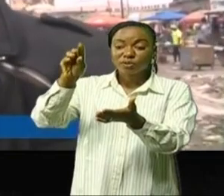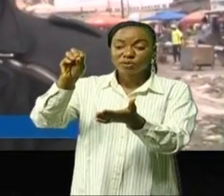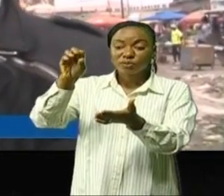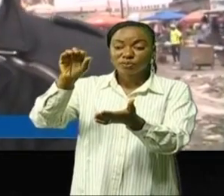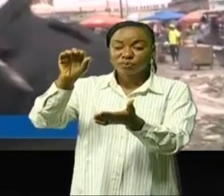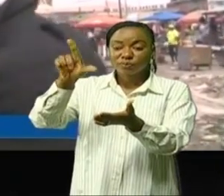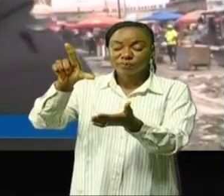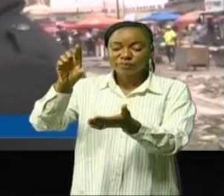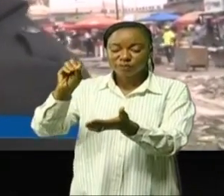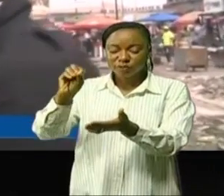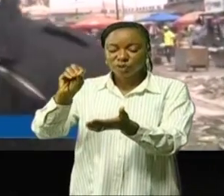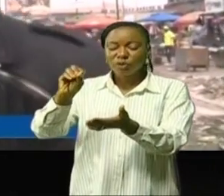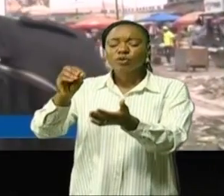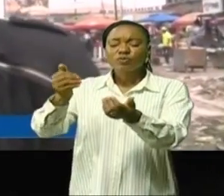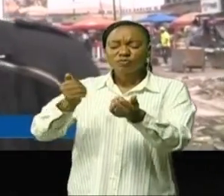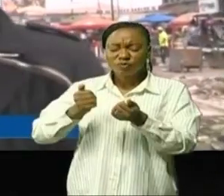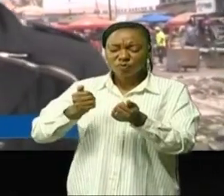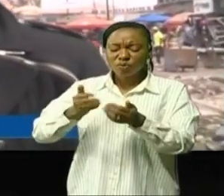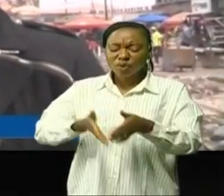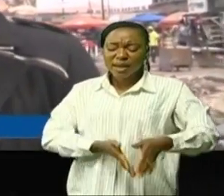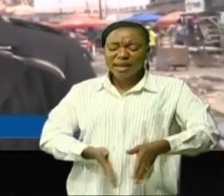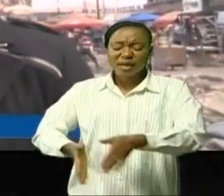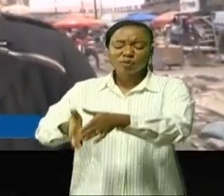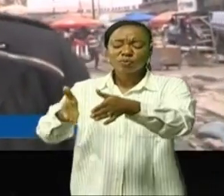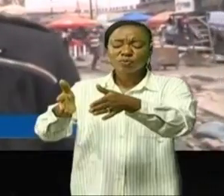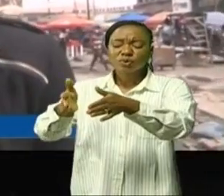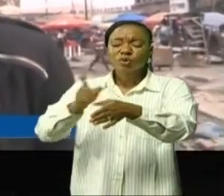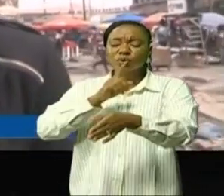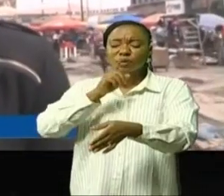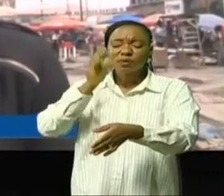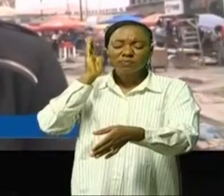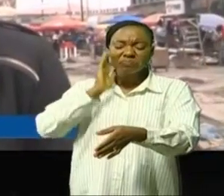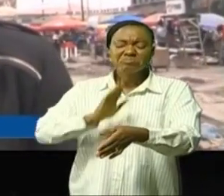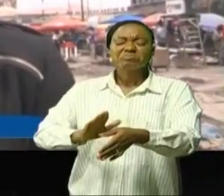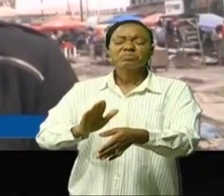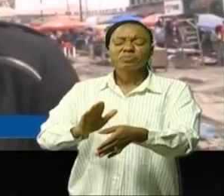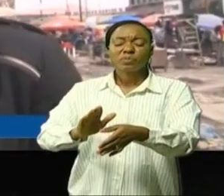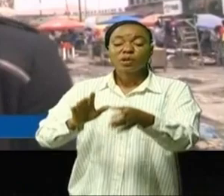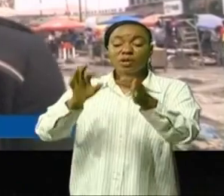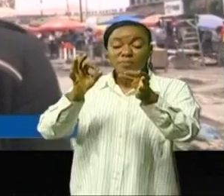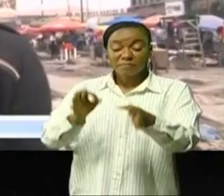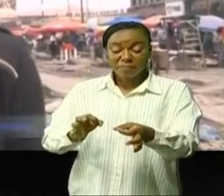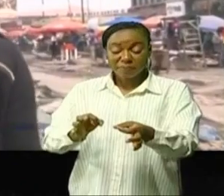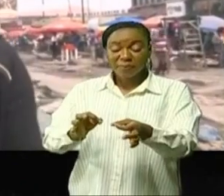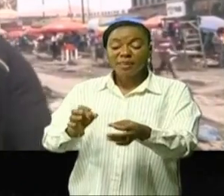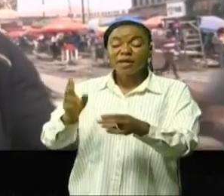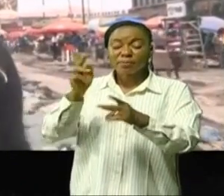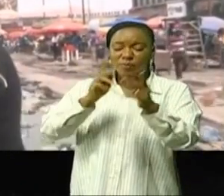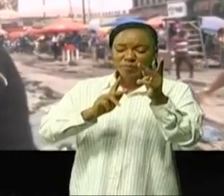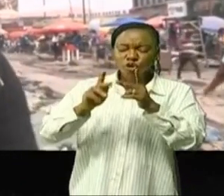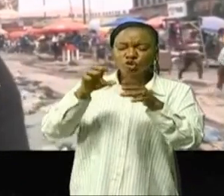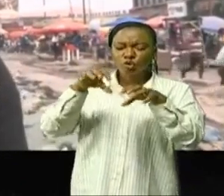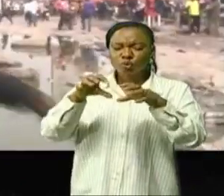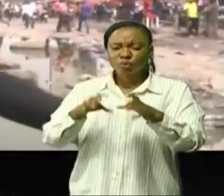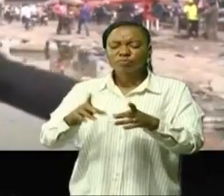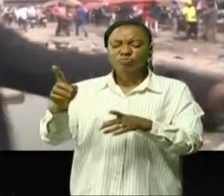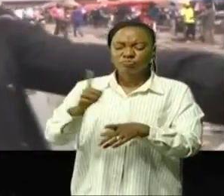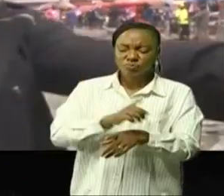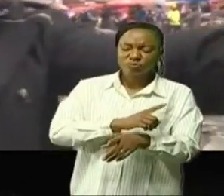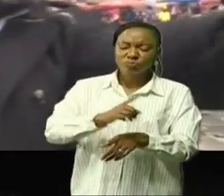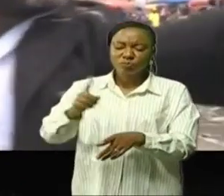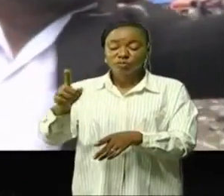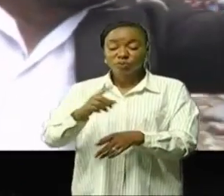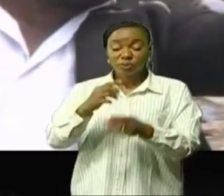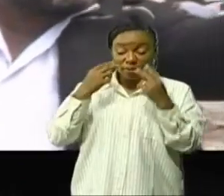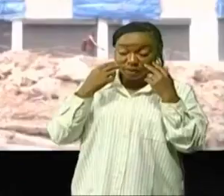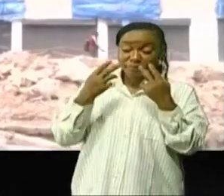bon état et c'est une route qui sert la population congolaise à vaquer leurs occupations regarde ce